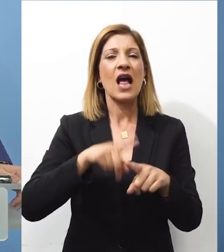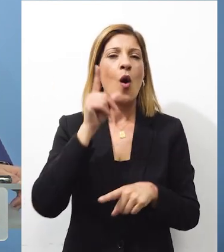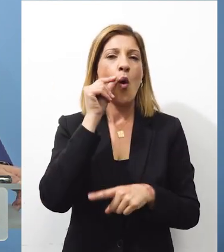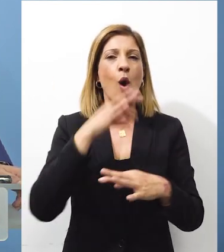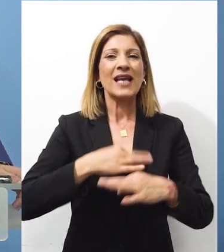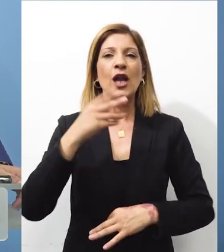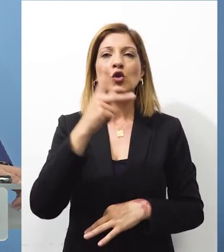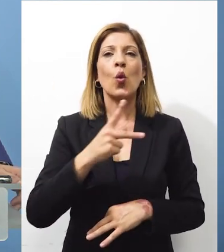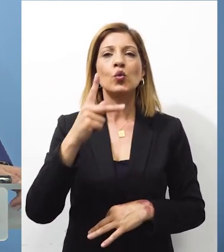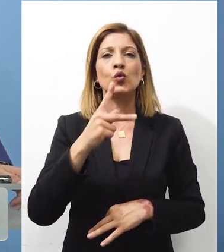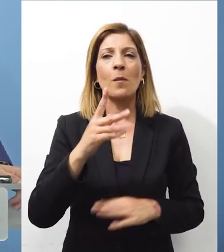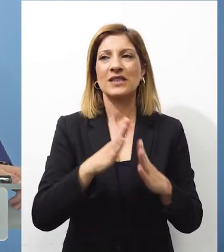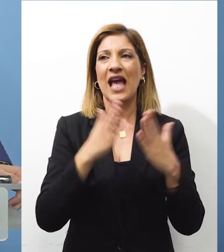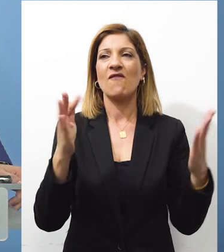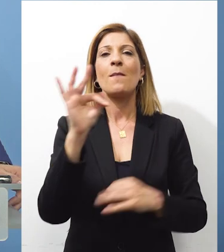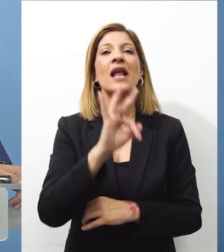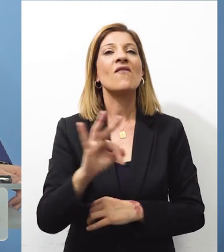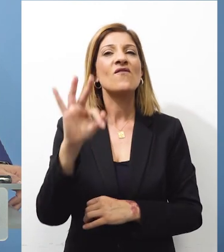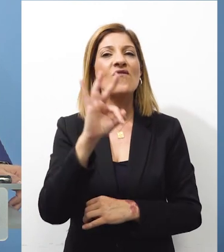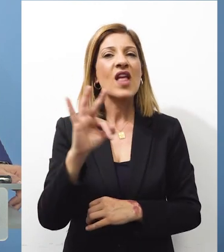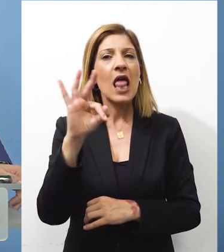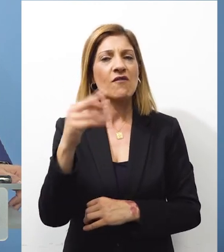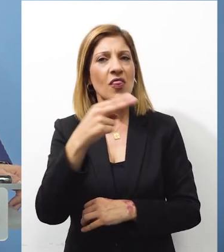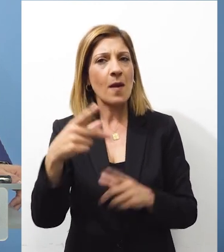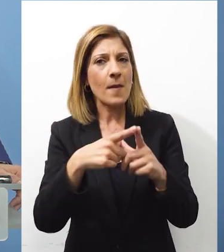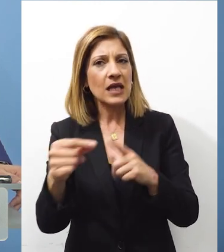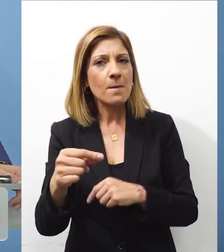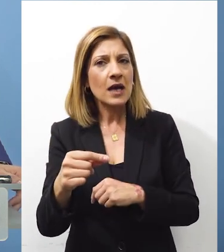το πιλελεύθερο σε σχέση με το κυβεριακό